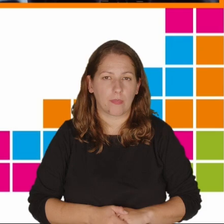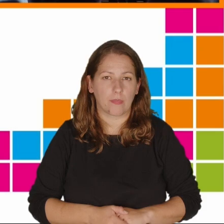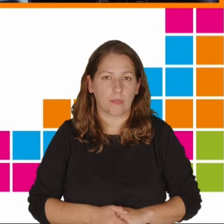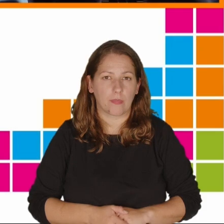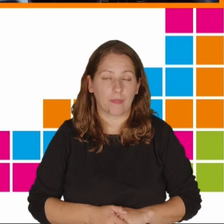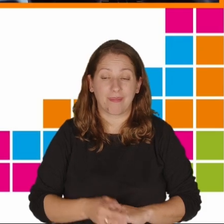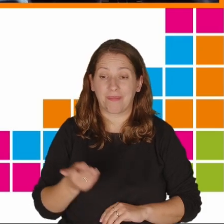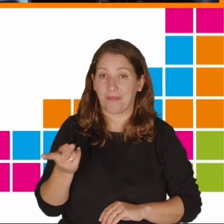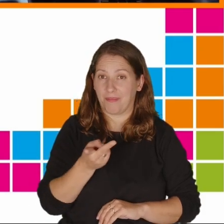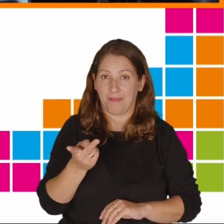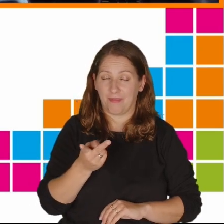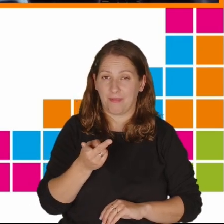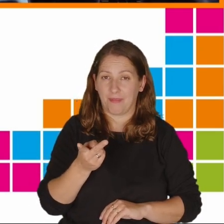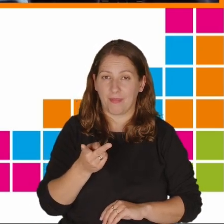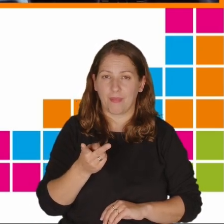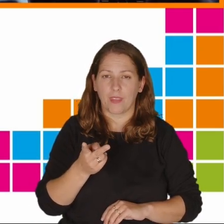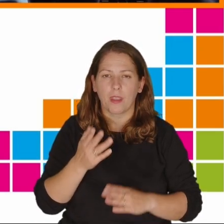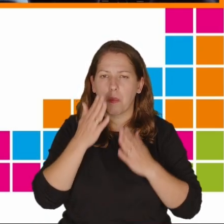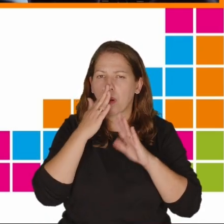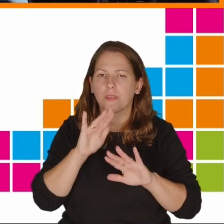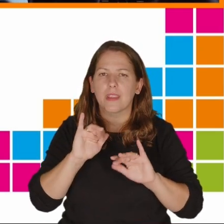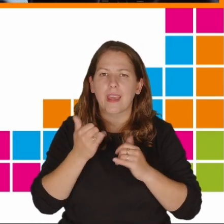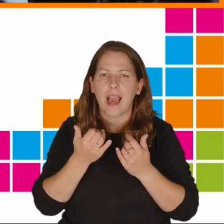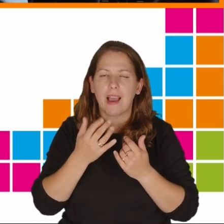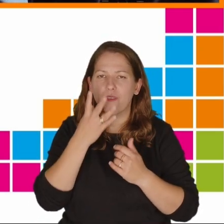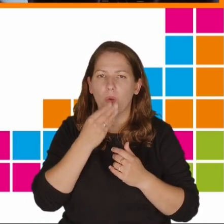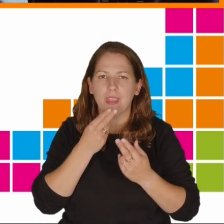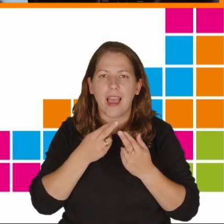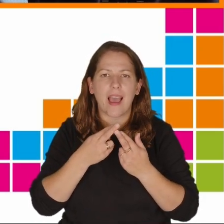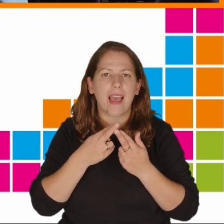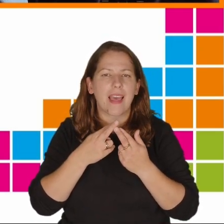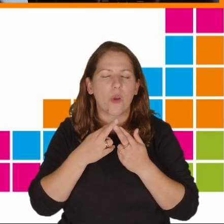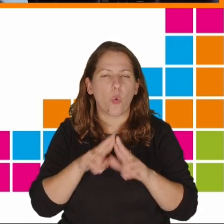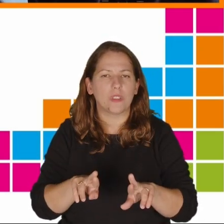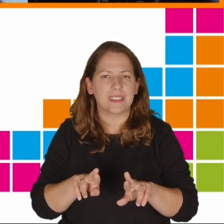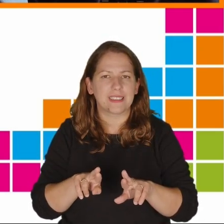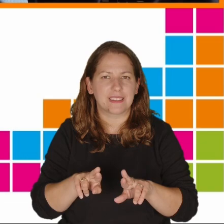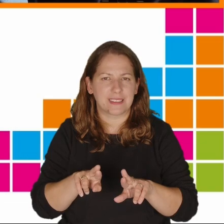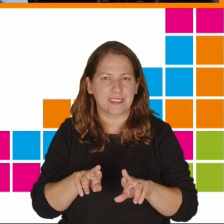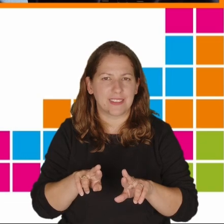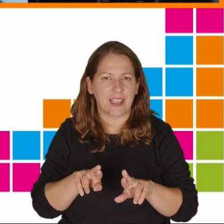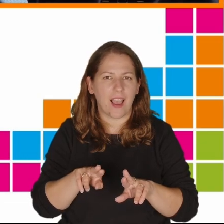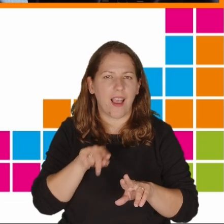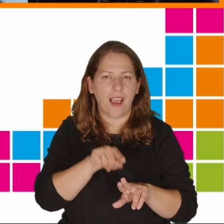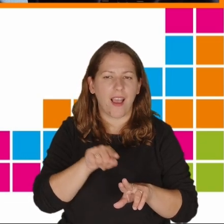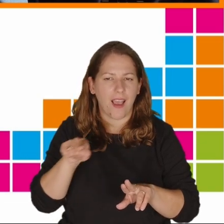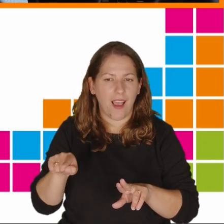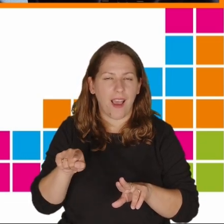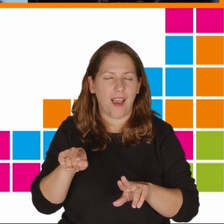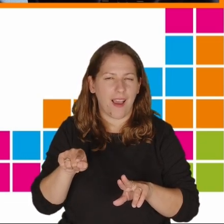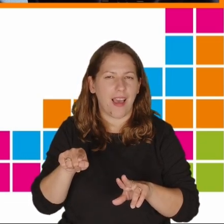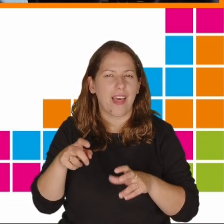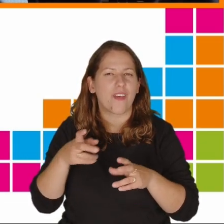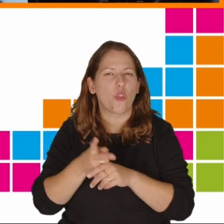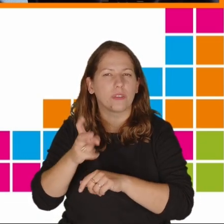Pokazują, jak wyglądają różnice w dostępie do infrastruktury telekomunikacyjnej. Ci, co mieli wcześniej